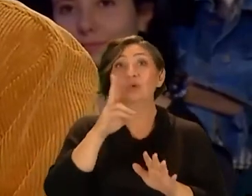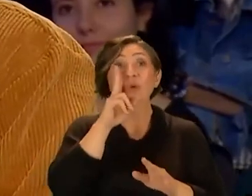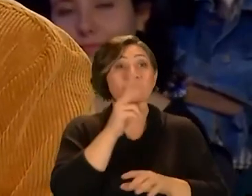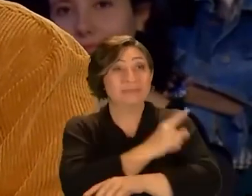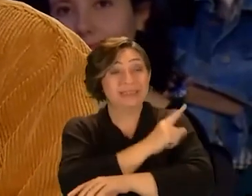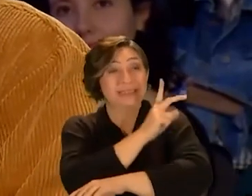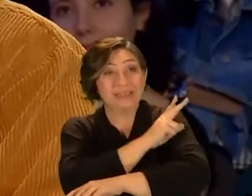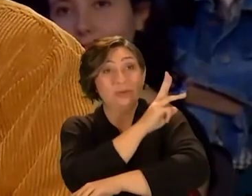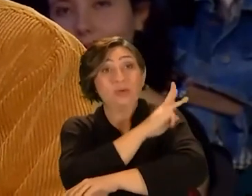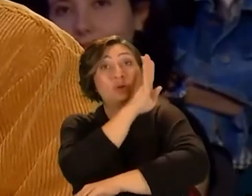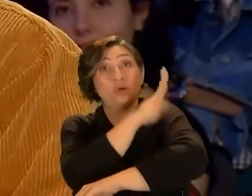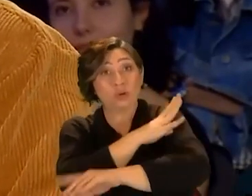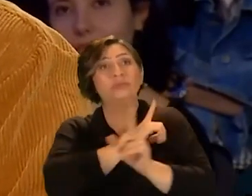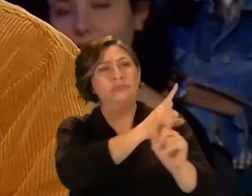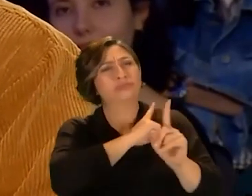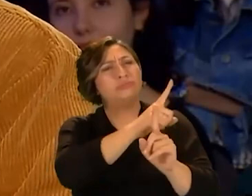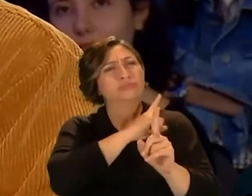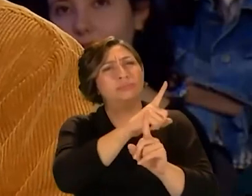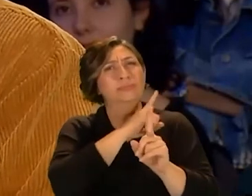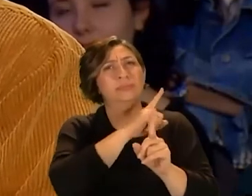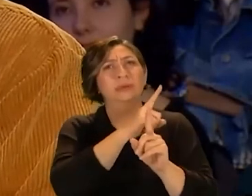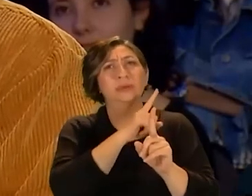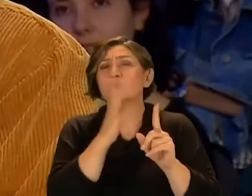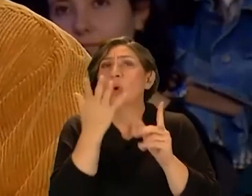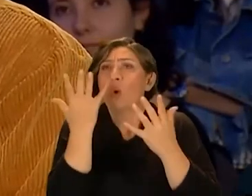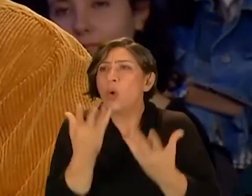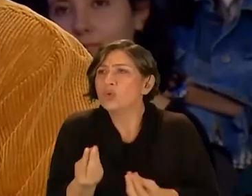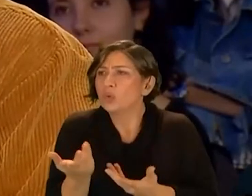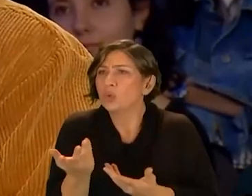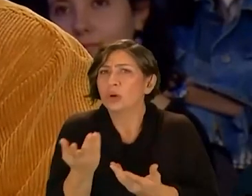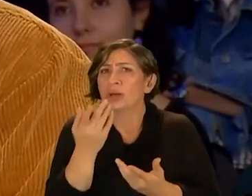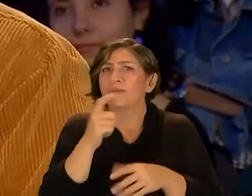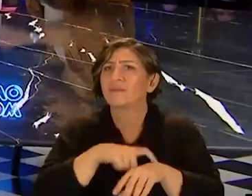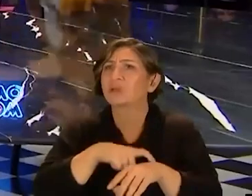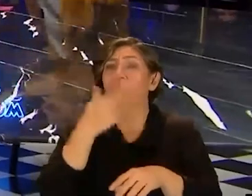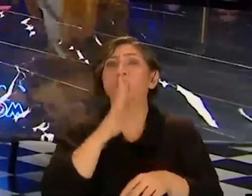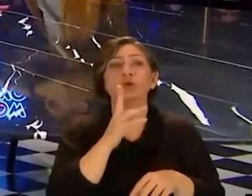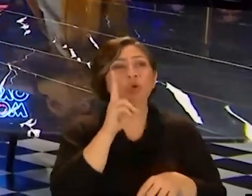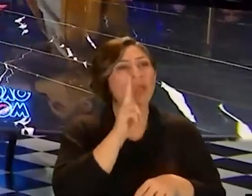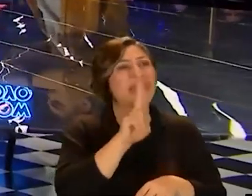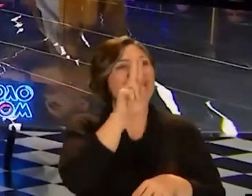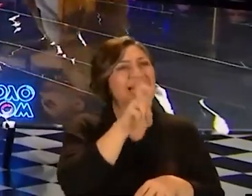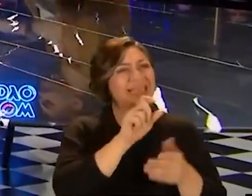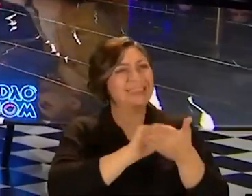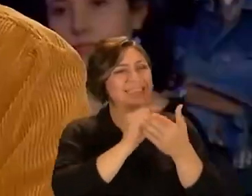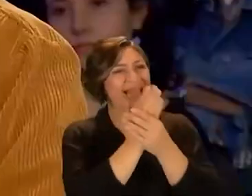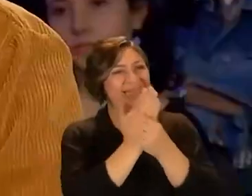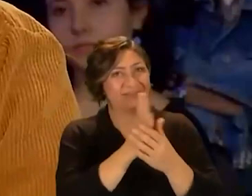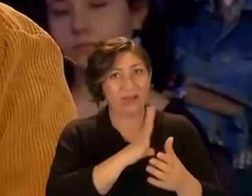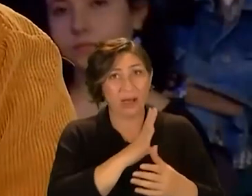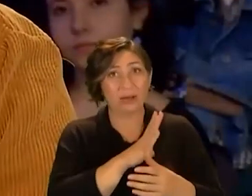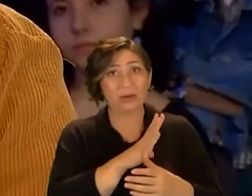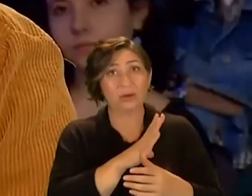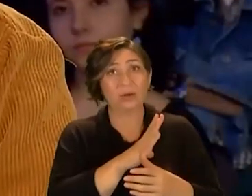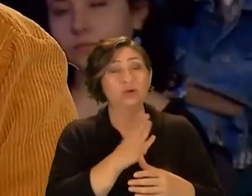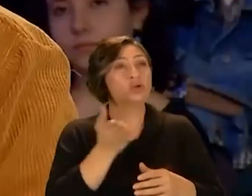dedim Son sınıfa kadar gittim Ha gittin? Evet son sınıfa kadar gittim Ne oldu peki? Vakit bulunamıyor mu? 7-8 dersim falan kaldı Tamam